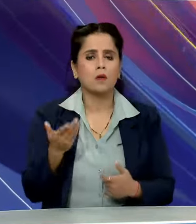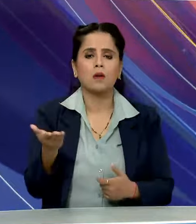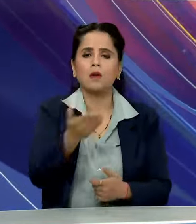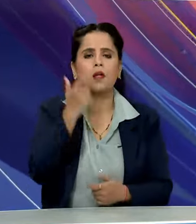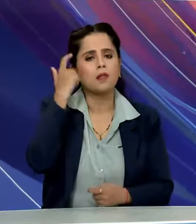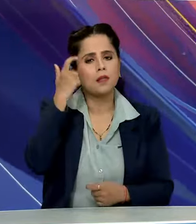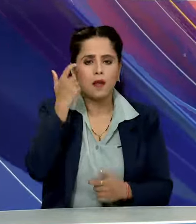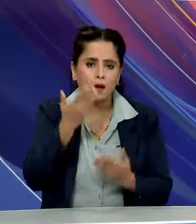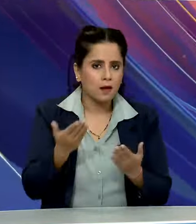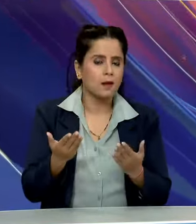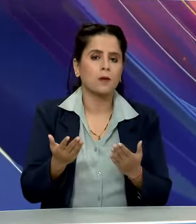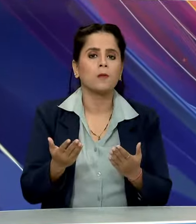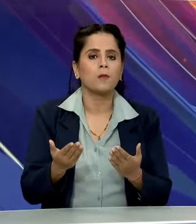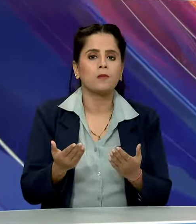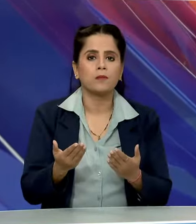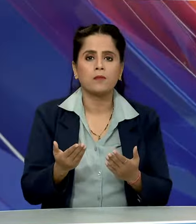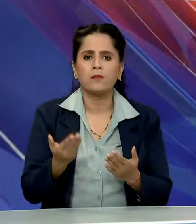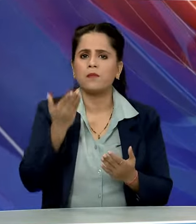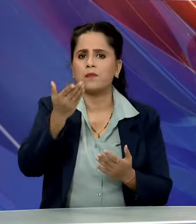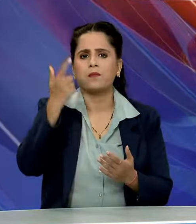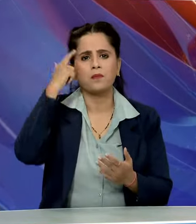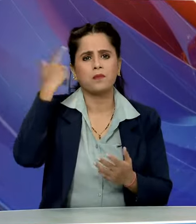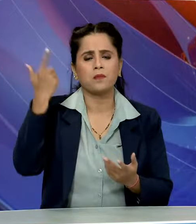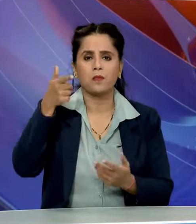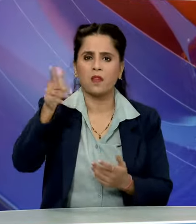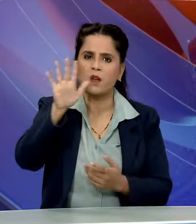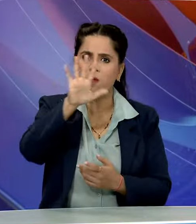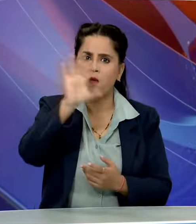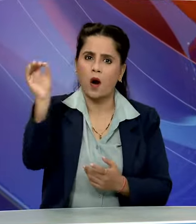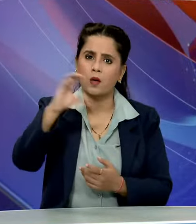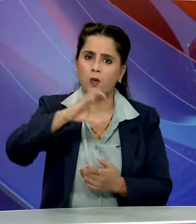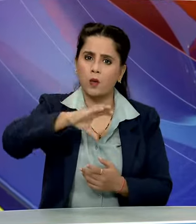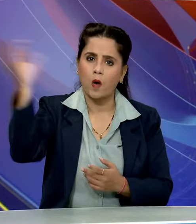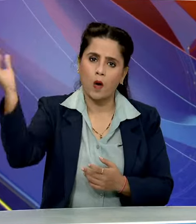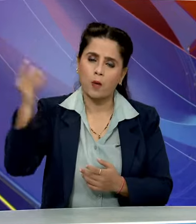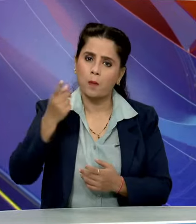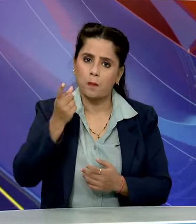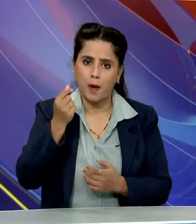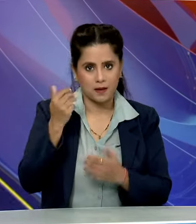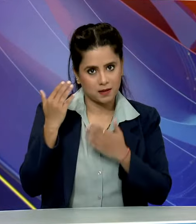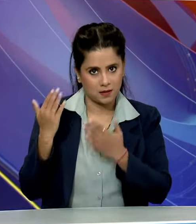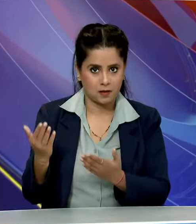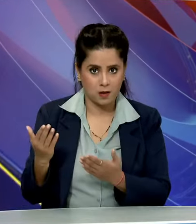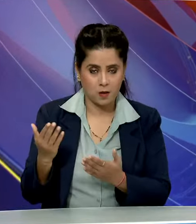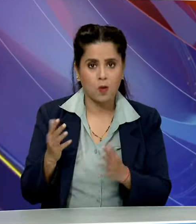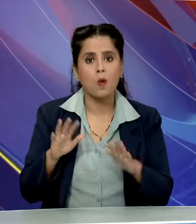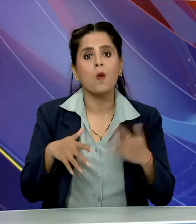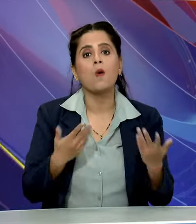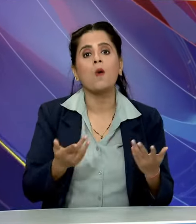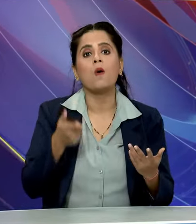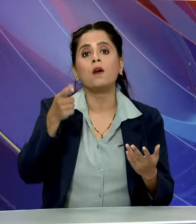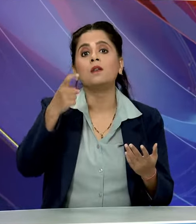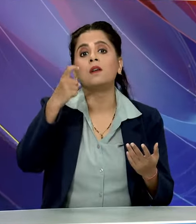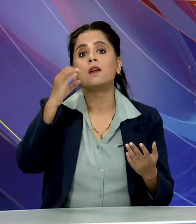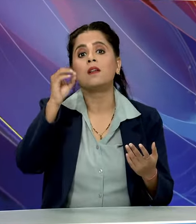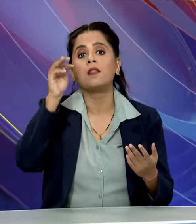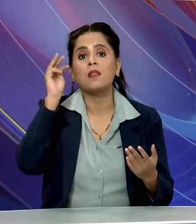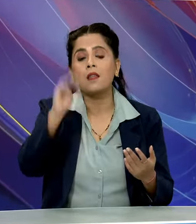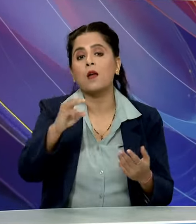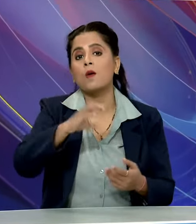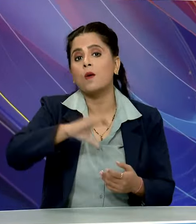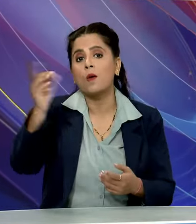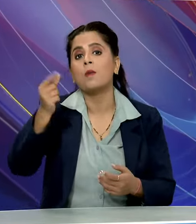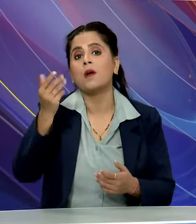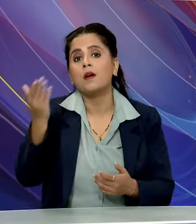सोचिए कहां पान्सो करोड रुपिये और कहां सत्तर हजार